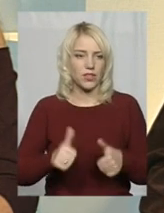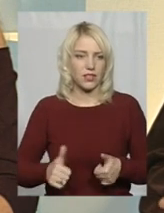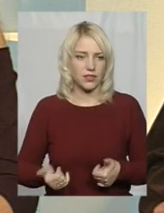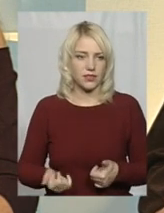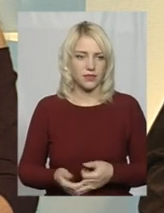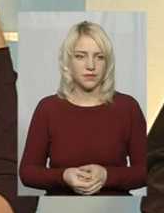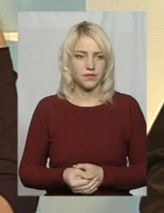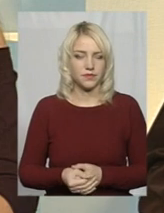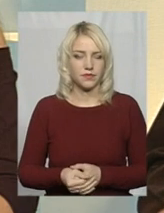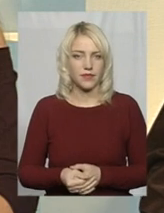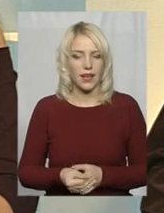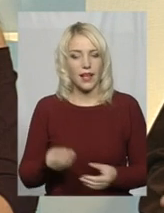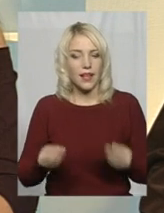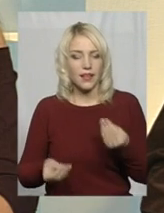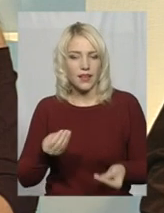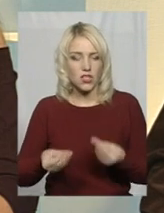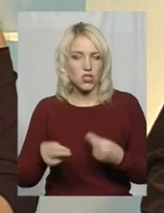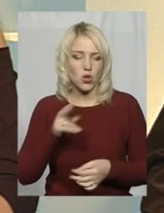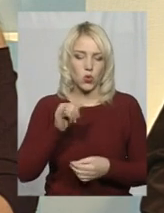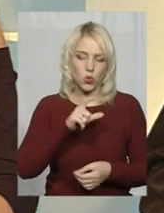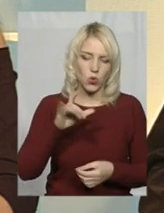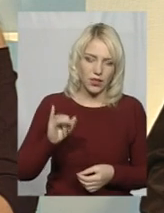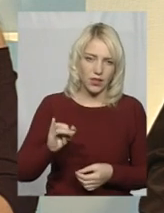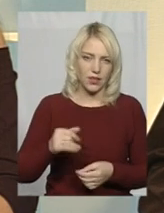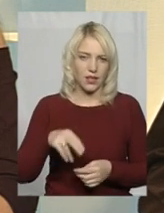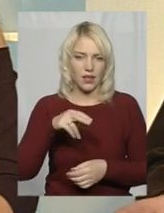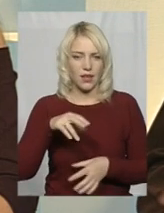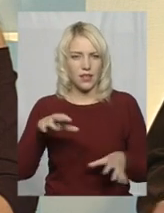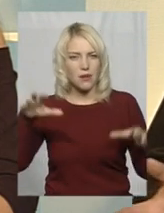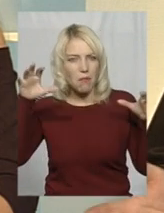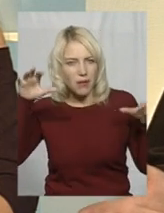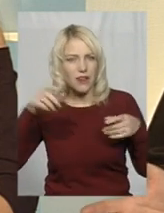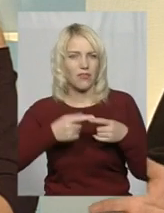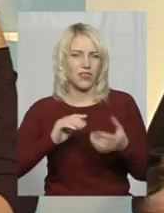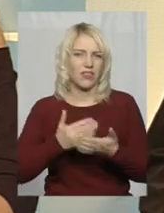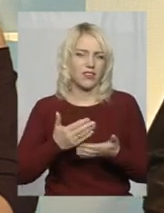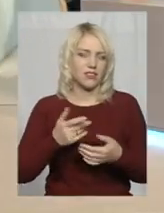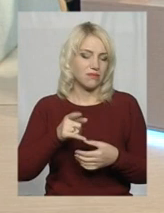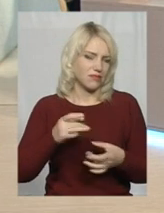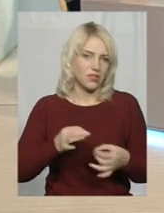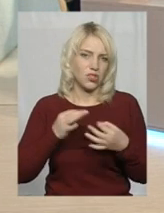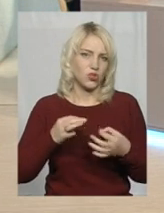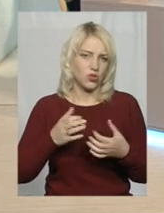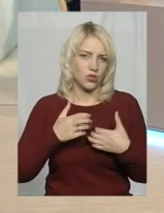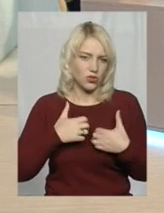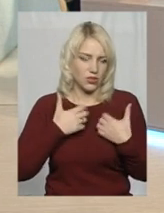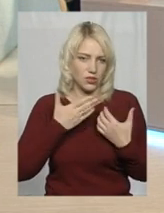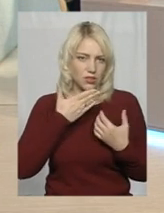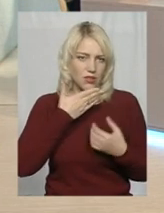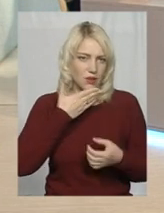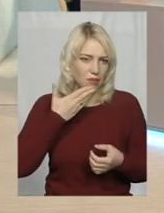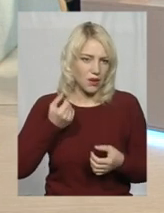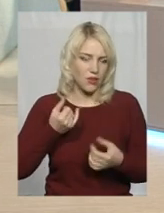іграшкових духів чи привидів у таких святах, ну, в тому нічого немає